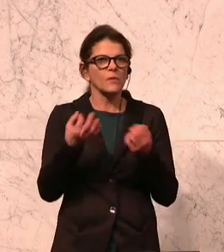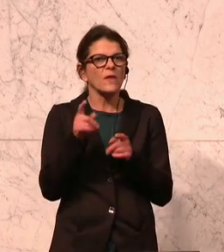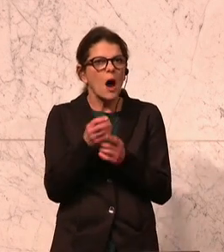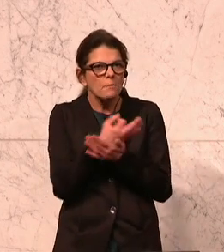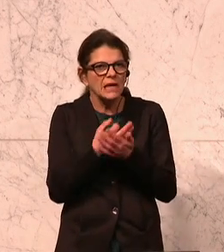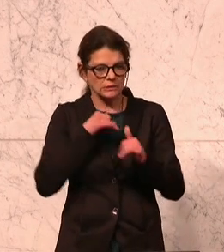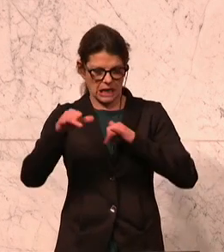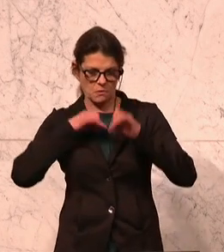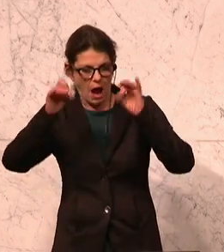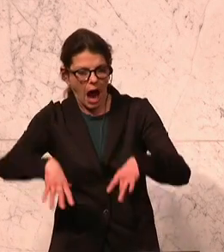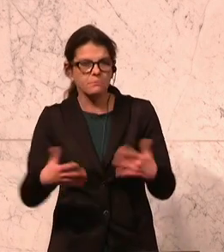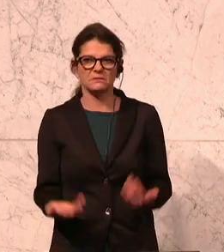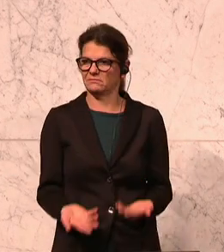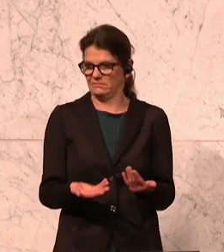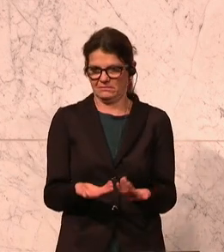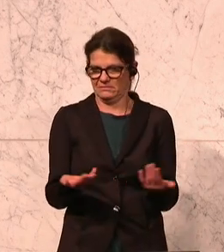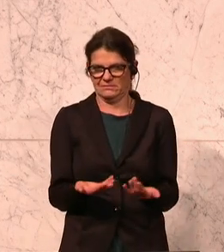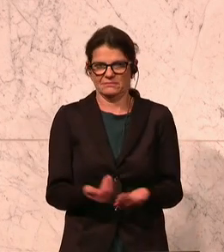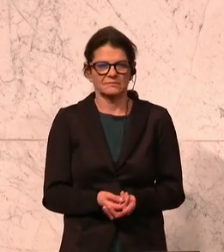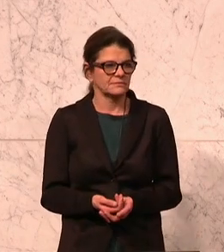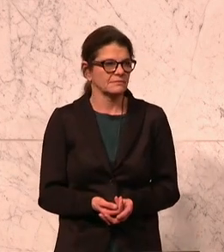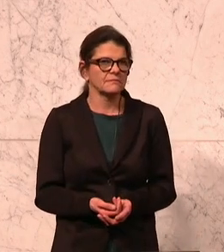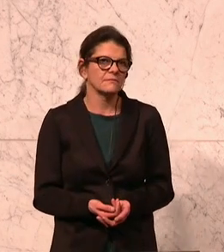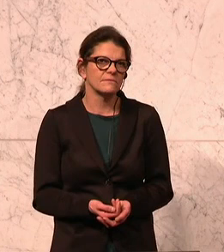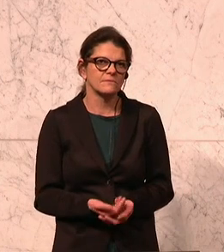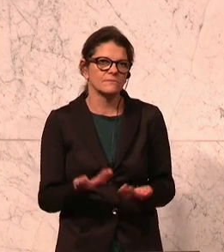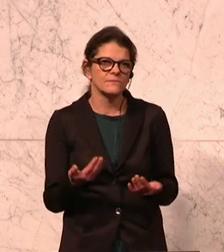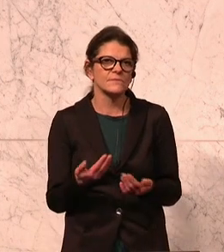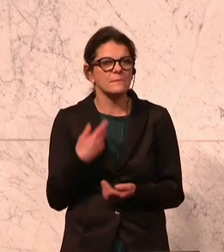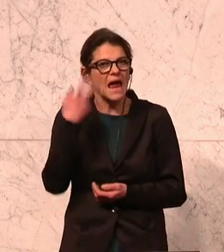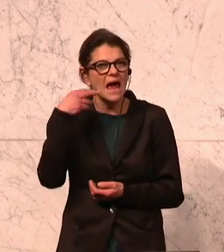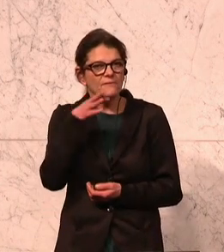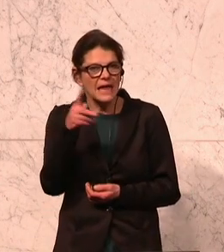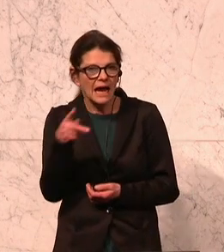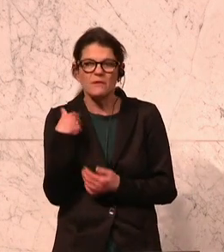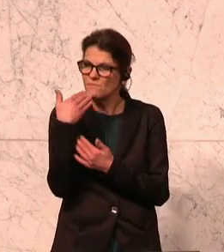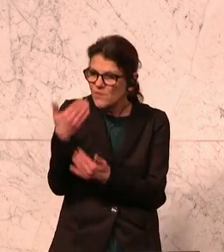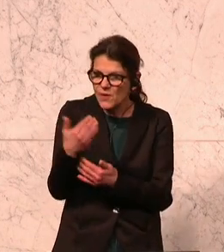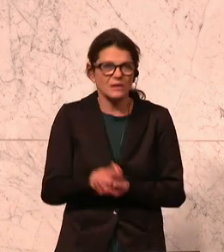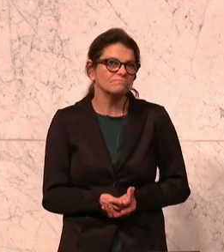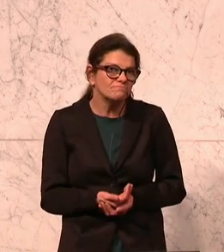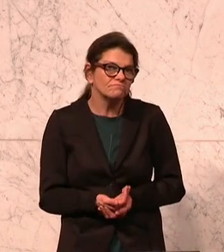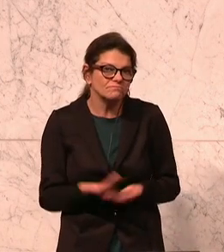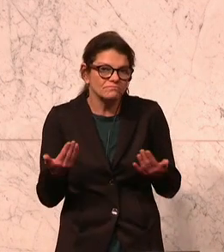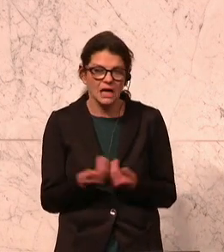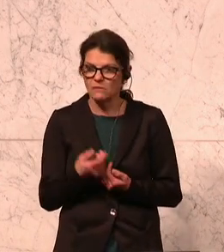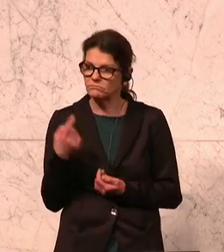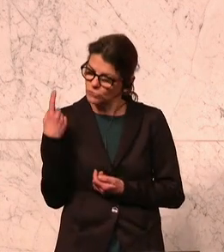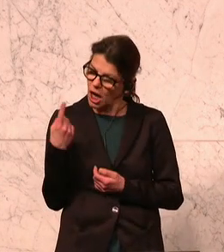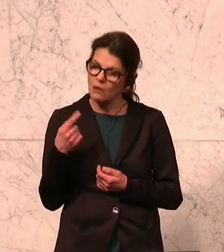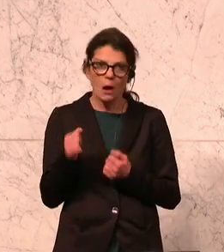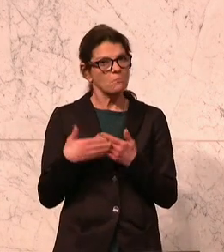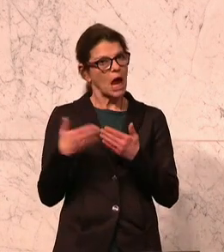Bildungsdirektionen. Da geht es natürlich, also kann man nur eben dem Herrn Wiederkehr empfehlen, da könnte er ja beispielhaft vorangehen.